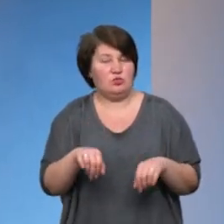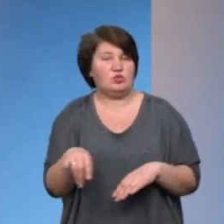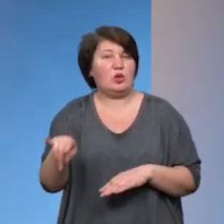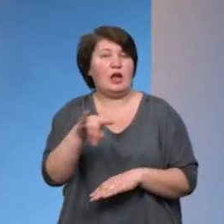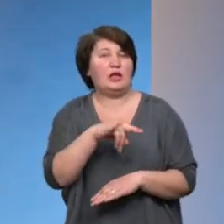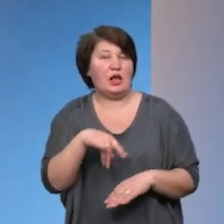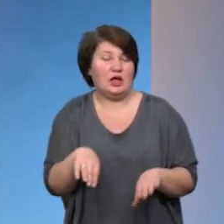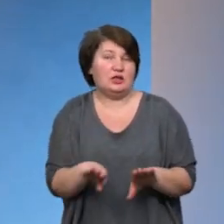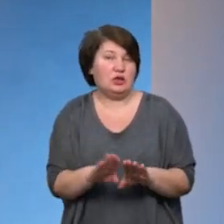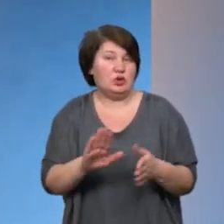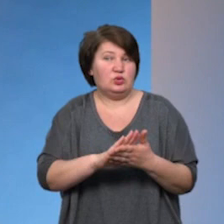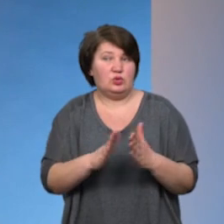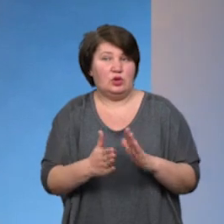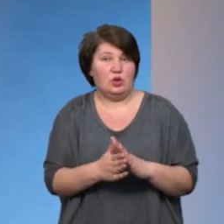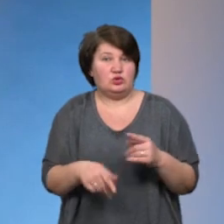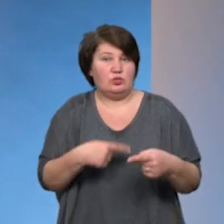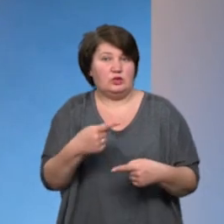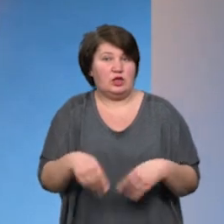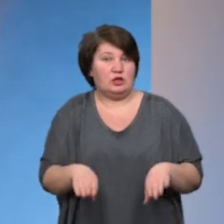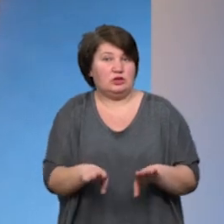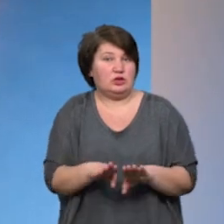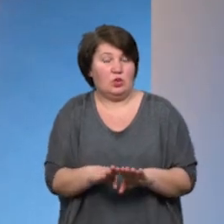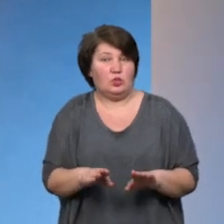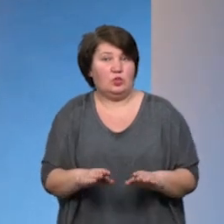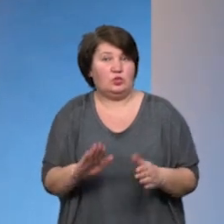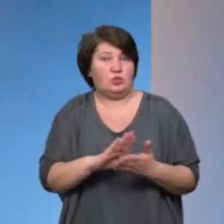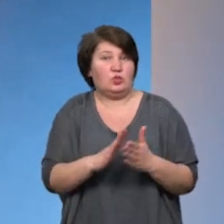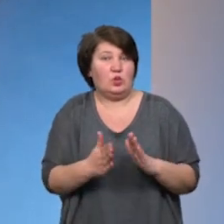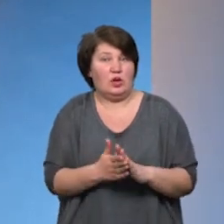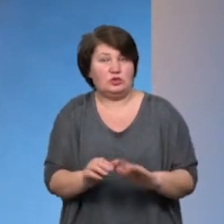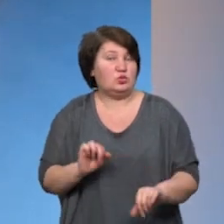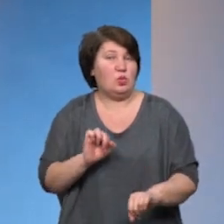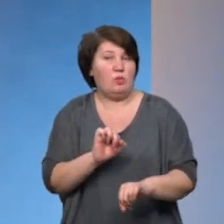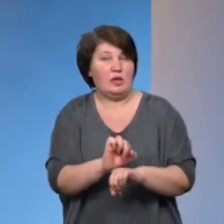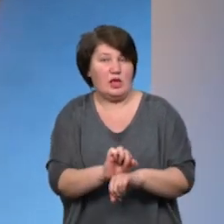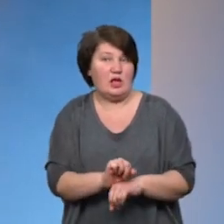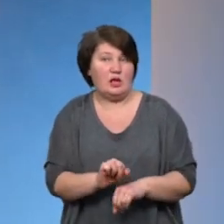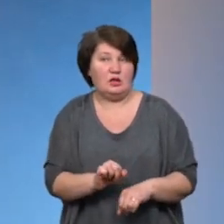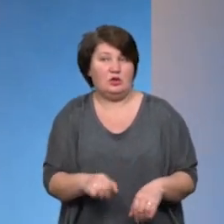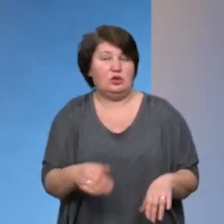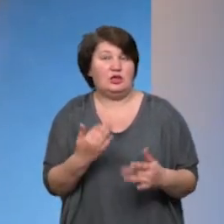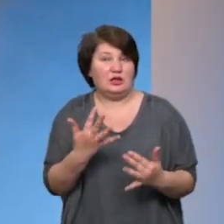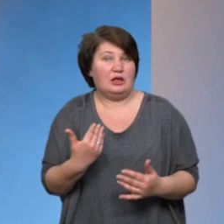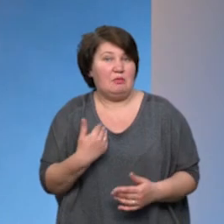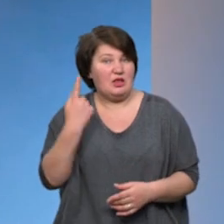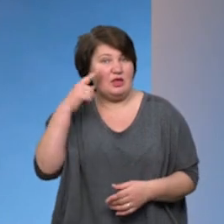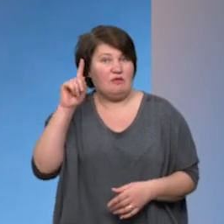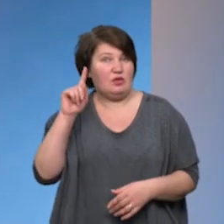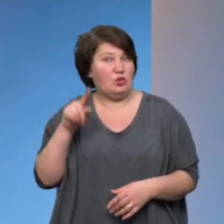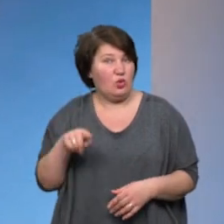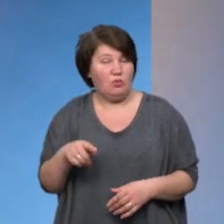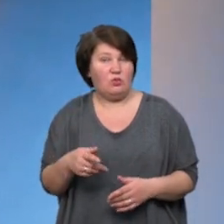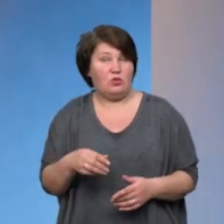таких ситуацій, що через епідміологічну ситуацію, відміняли, призупиняли їх, принципі, наскільки мені відомо, підкреслюю,